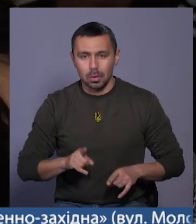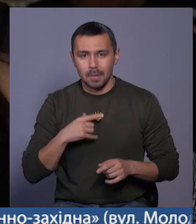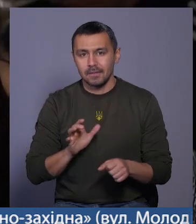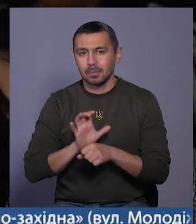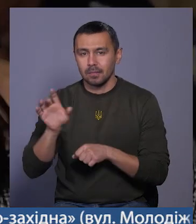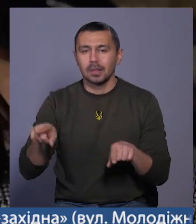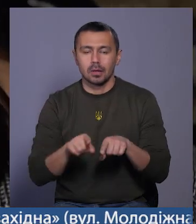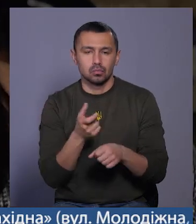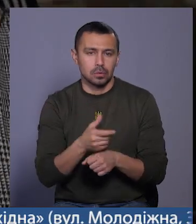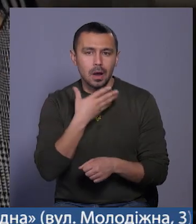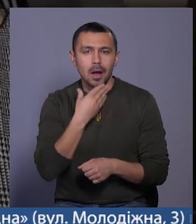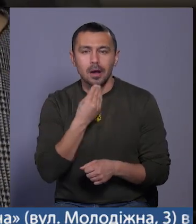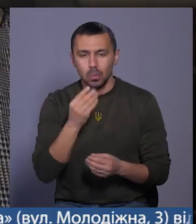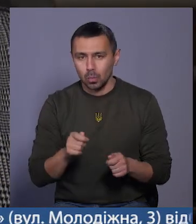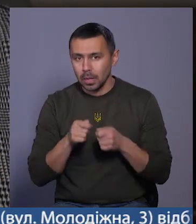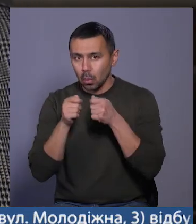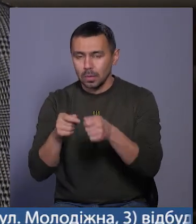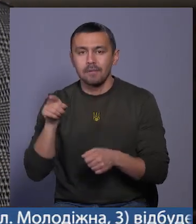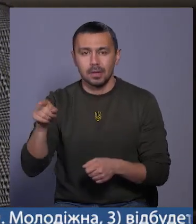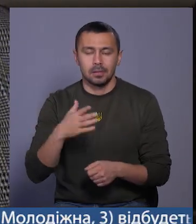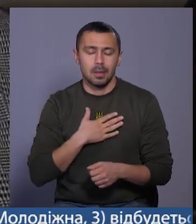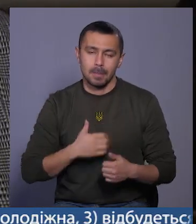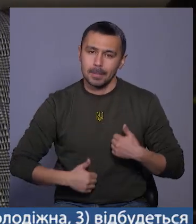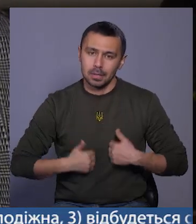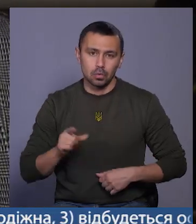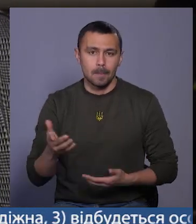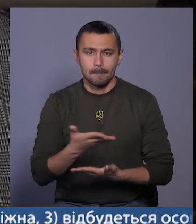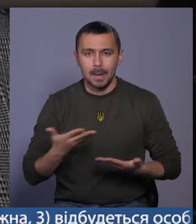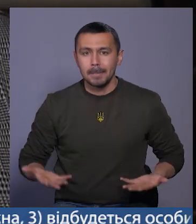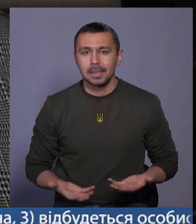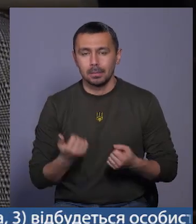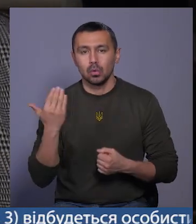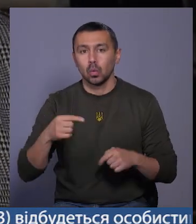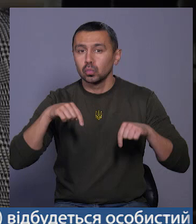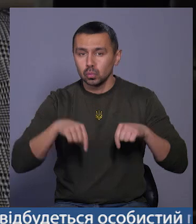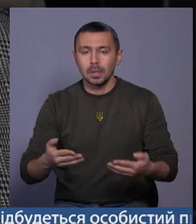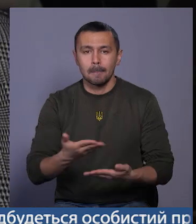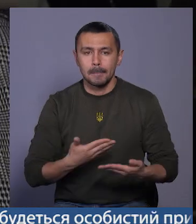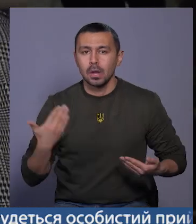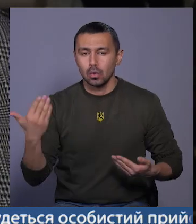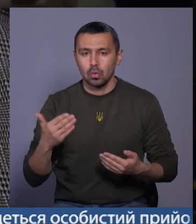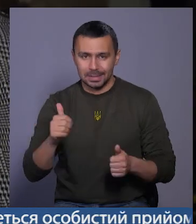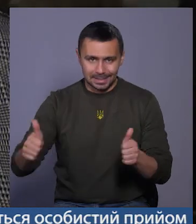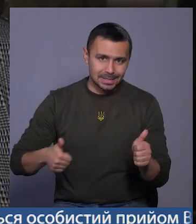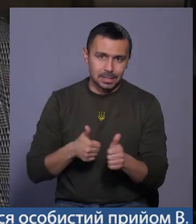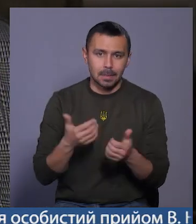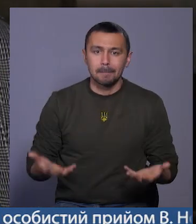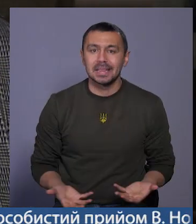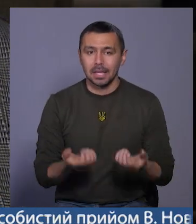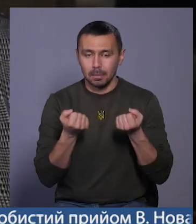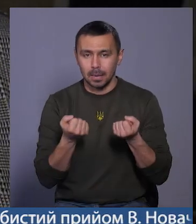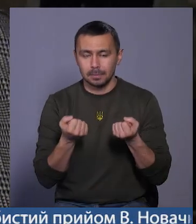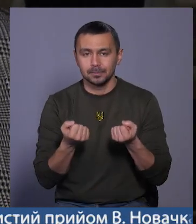також йому дуже гарні подарунки. Він нами пишається, що ми підтримуємо його тут, ми його тил, ми його підтримка.